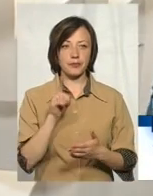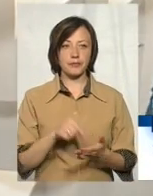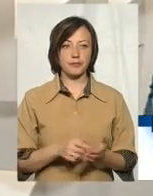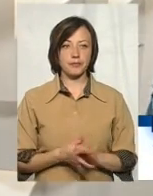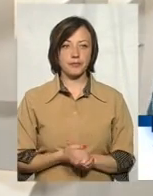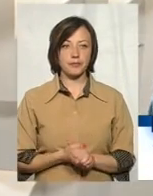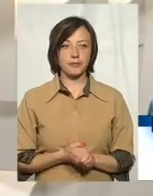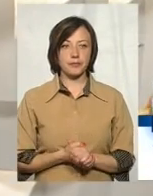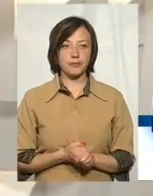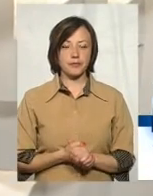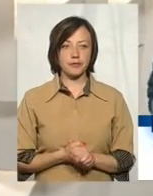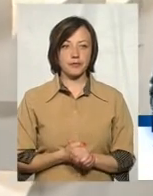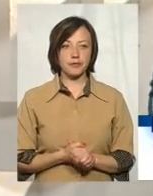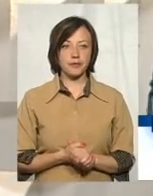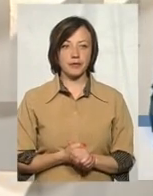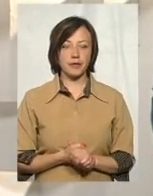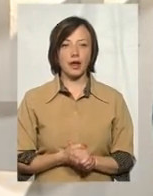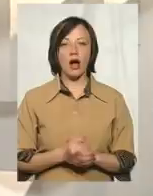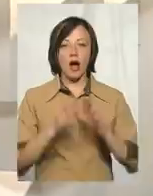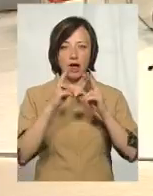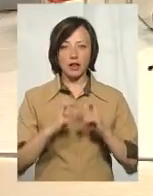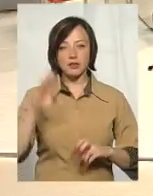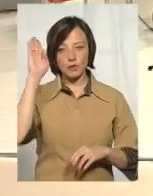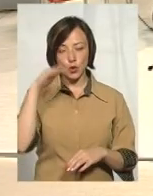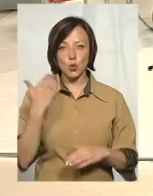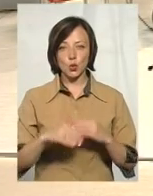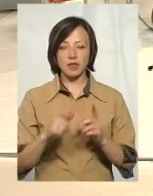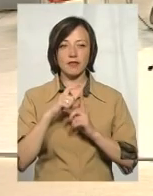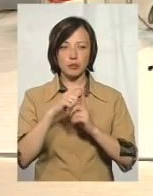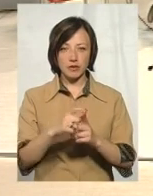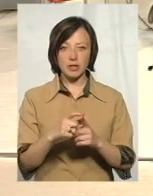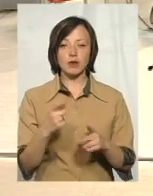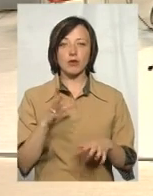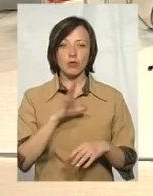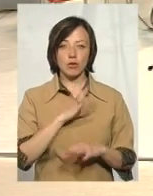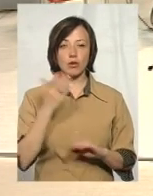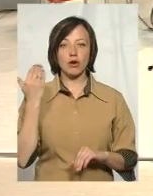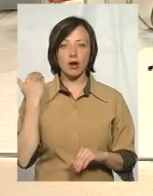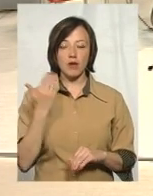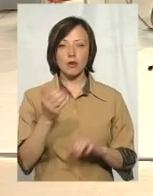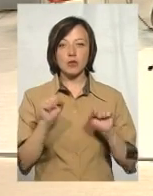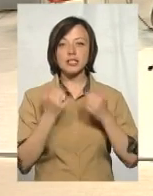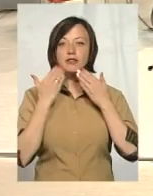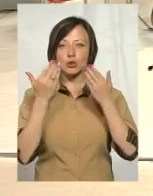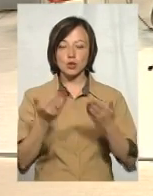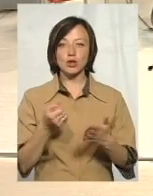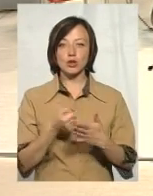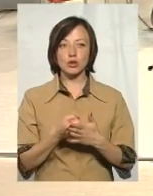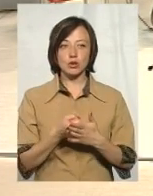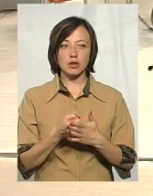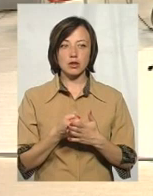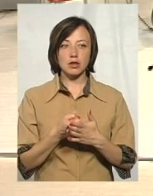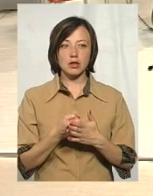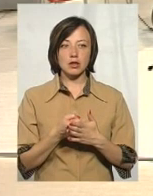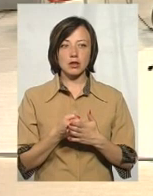Дякую. Ну, аналіз води, я вже питання це відповідав. Ви можете звернутися, я не